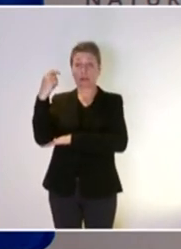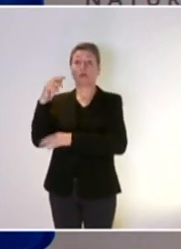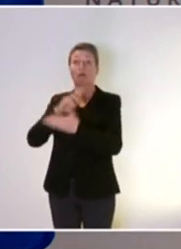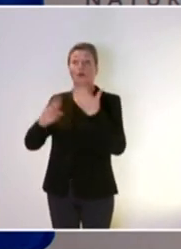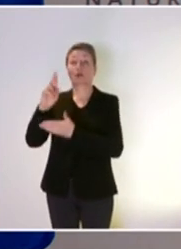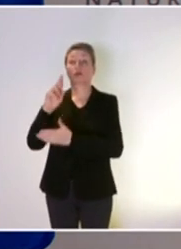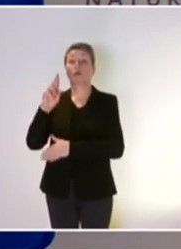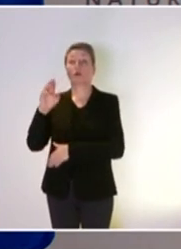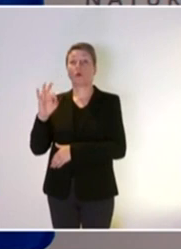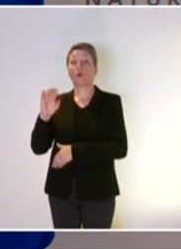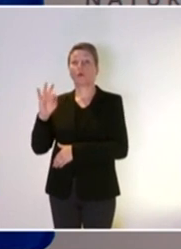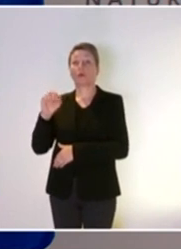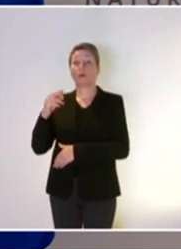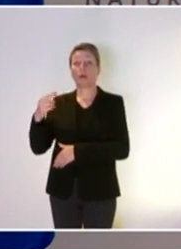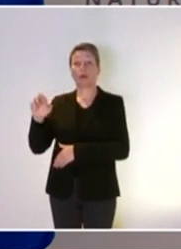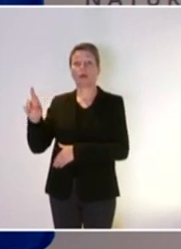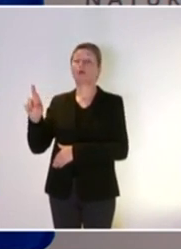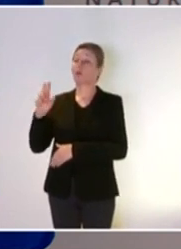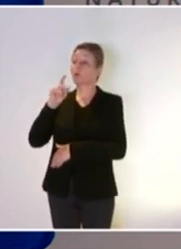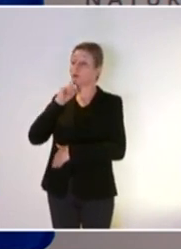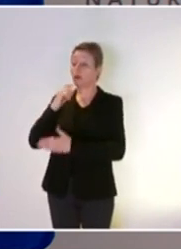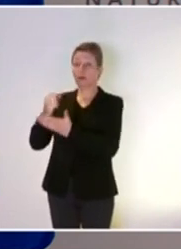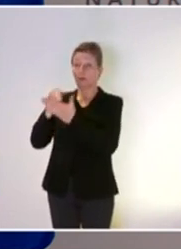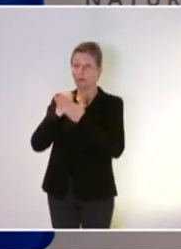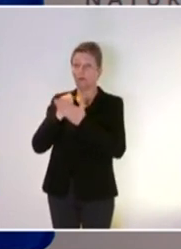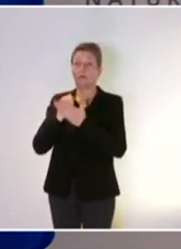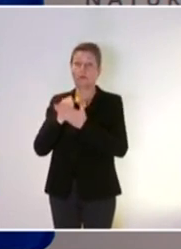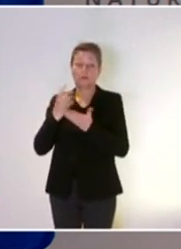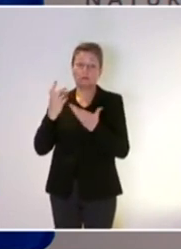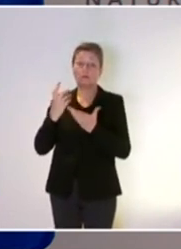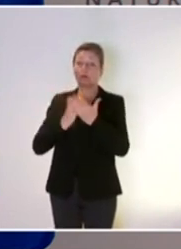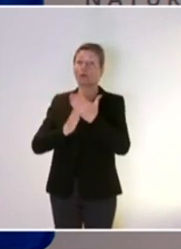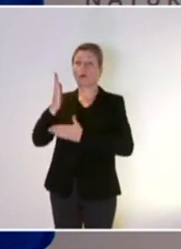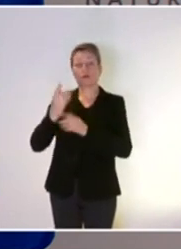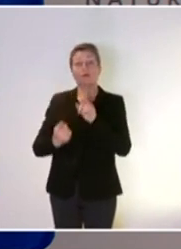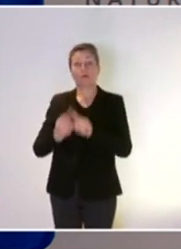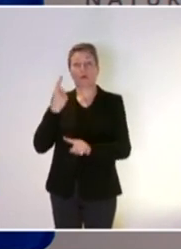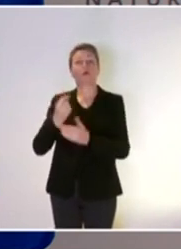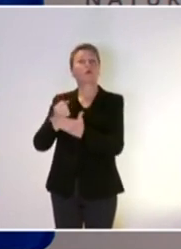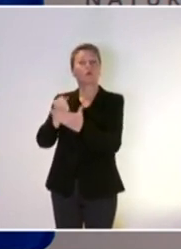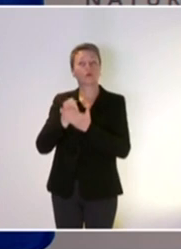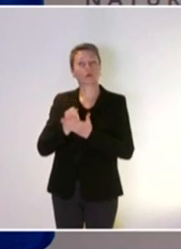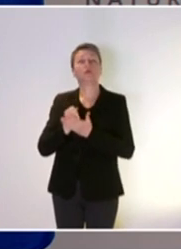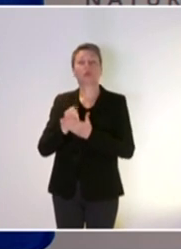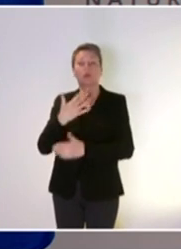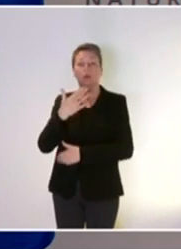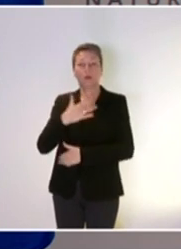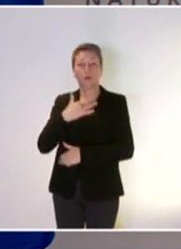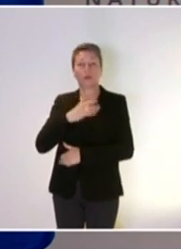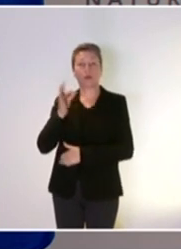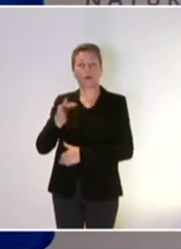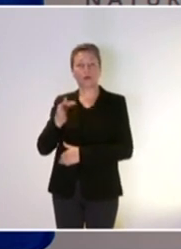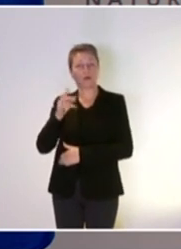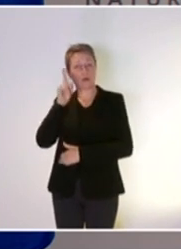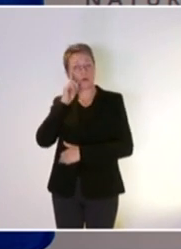parce qu'il a effectivement trouvé notre soutien, évidemment, pour porter ce projet conséquent. Soutien qui était nécessaire dans la légitimité qu'on